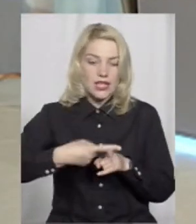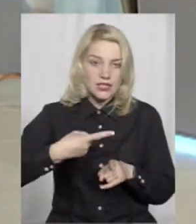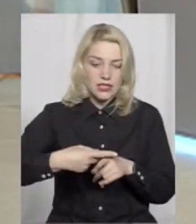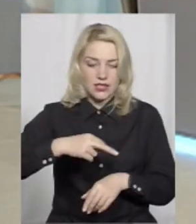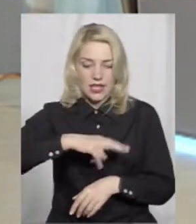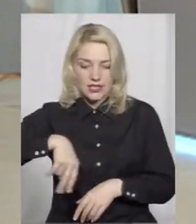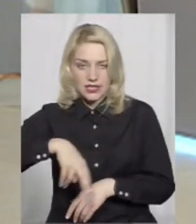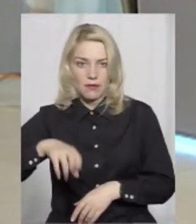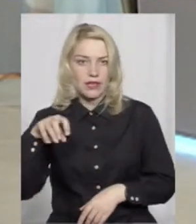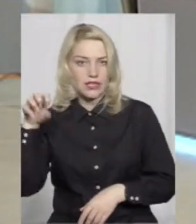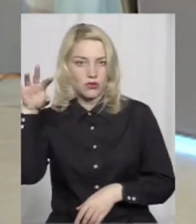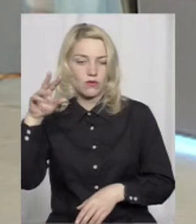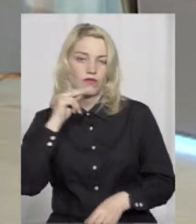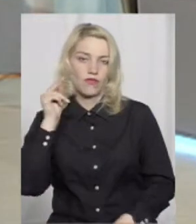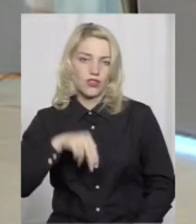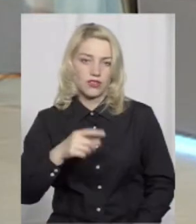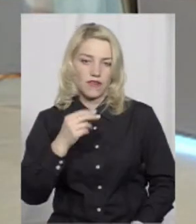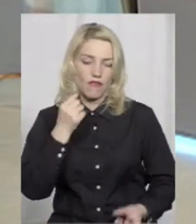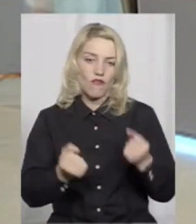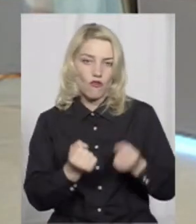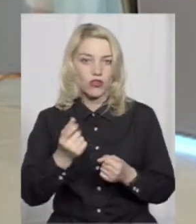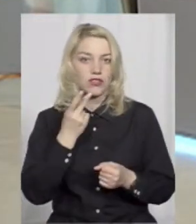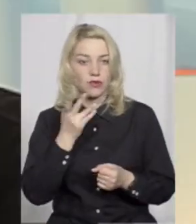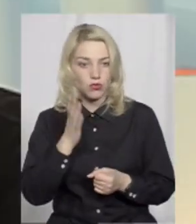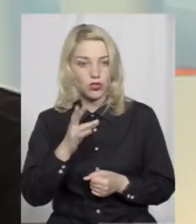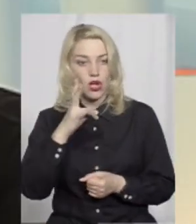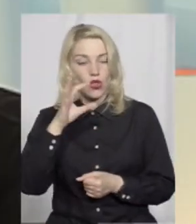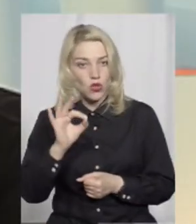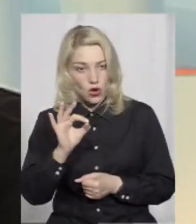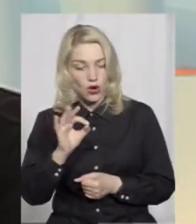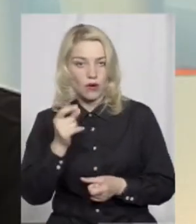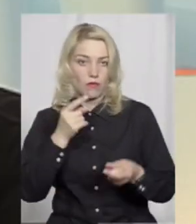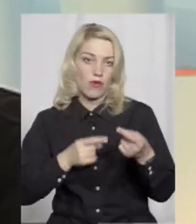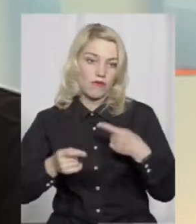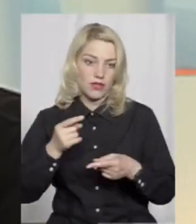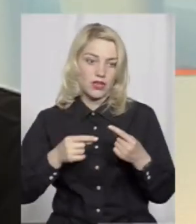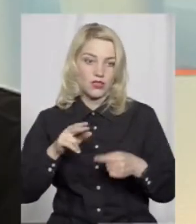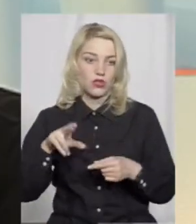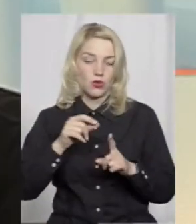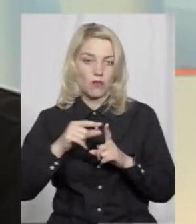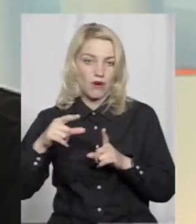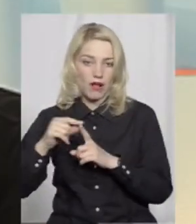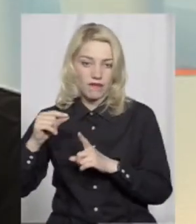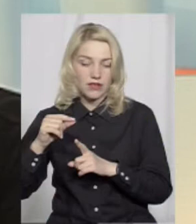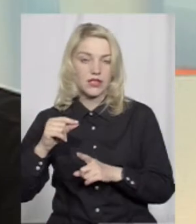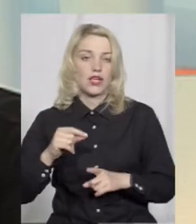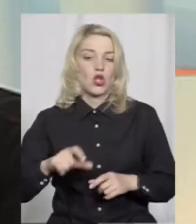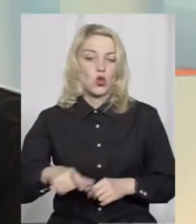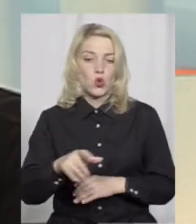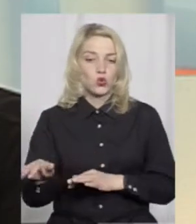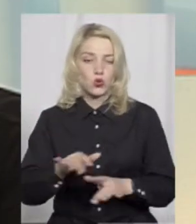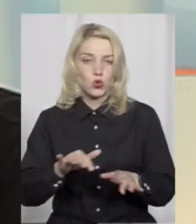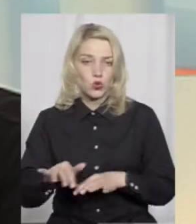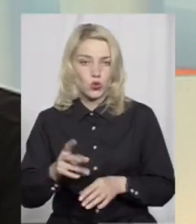світлофорах, завжди буде винен водій. Але, знову ж таки, повертаючись до правил дорожнього руху, чітко